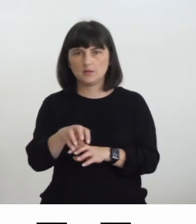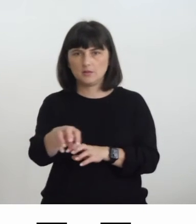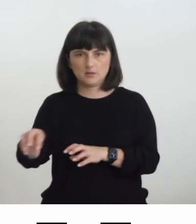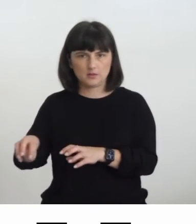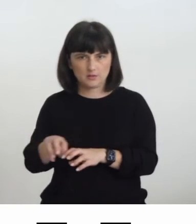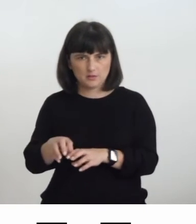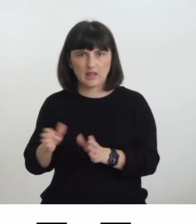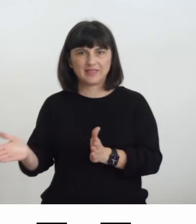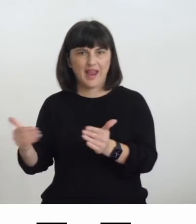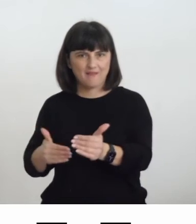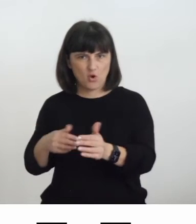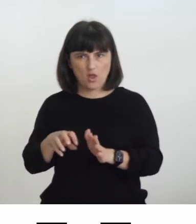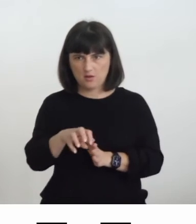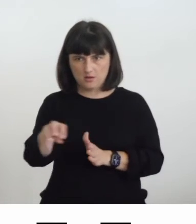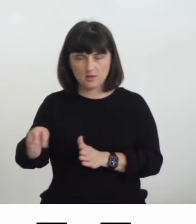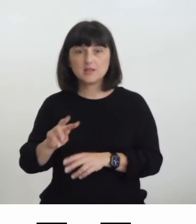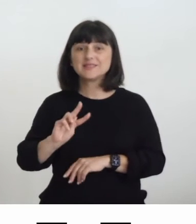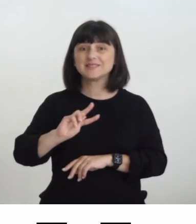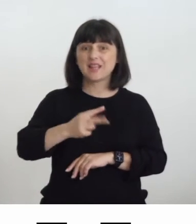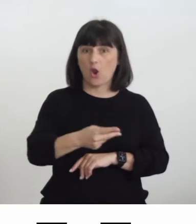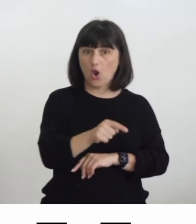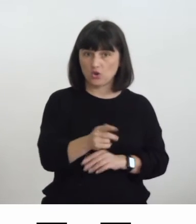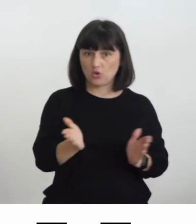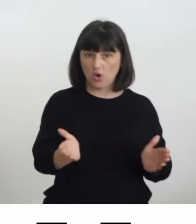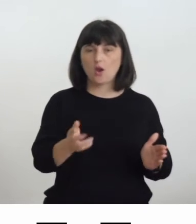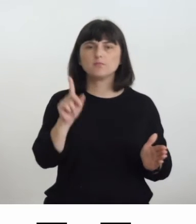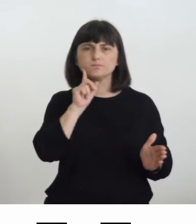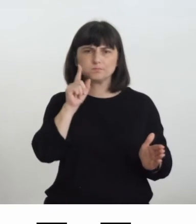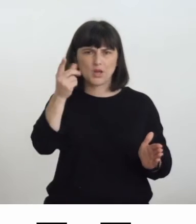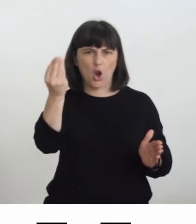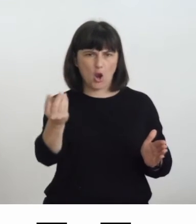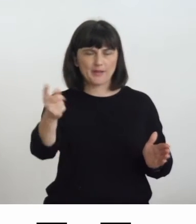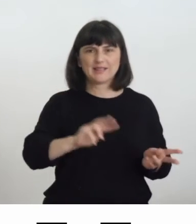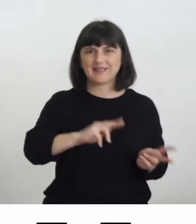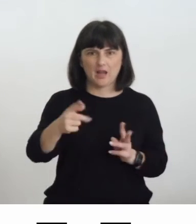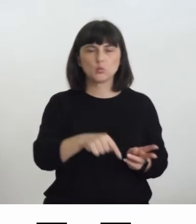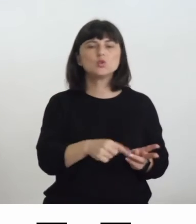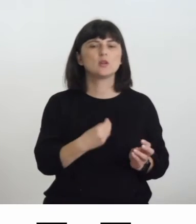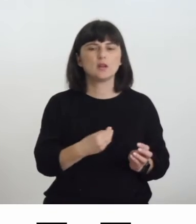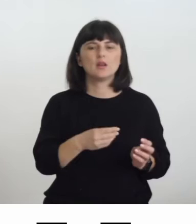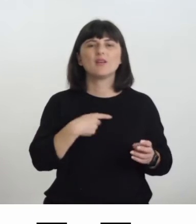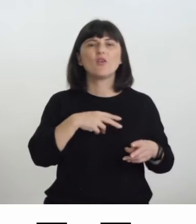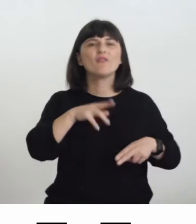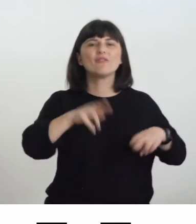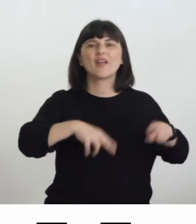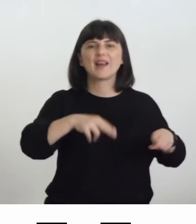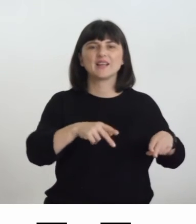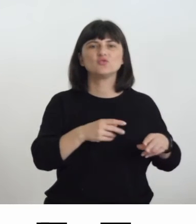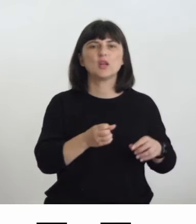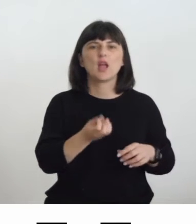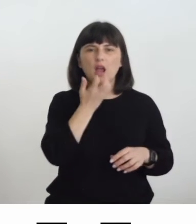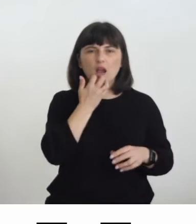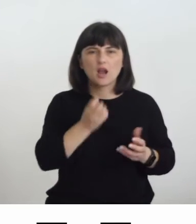tavola nel secondo tipo di traduzione della stessa opera invece ho delle vernici termofonduttrici che con